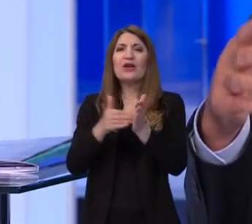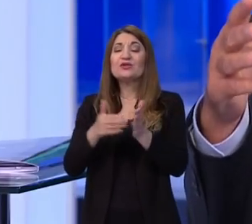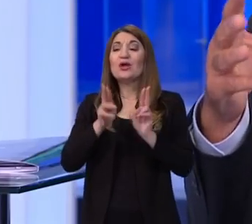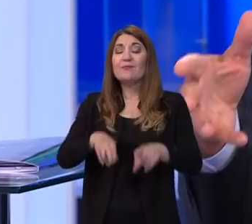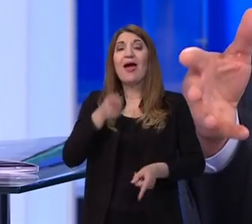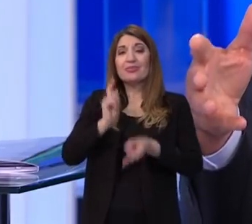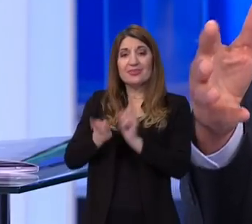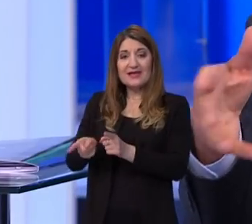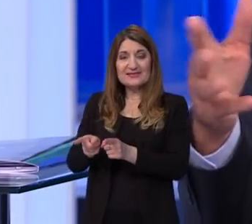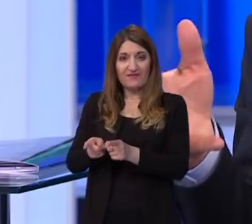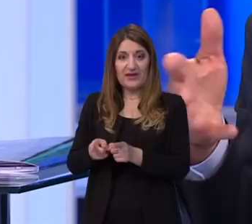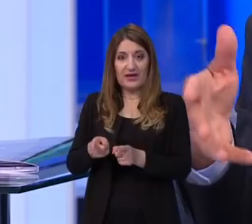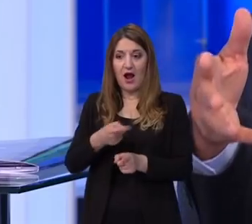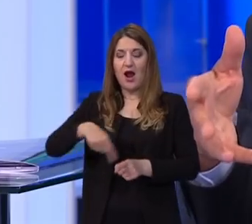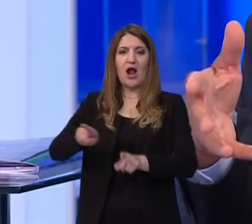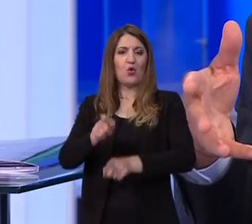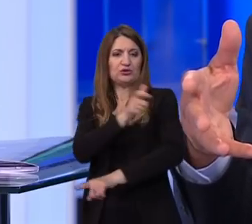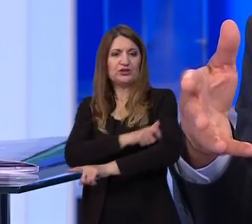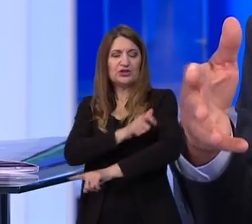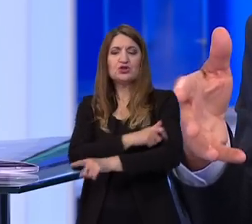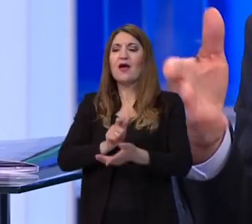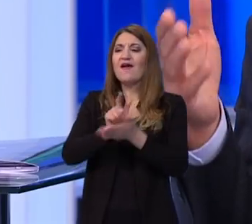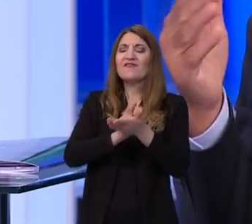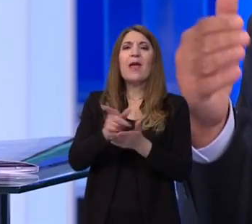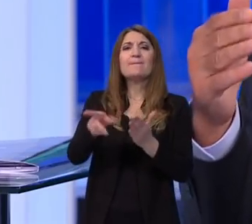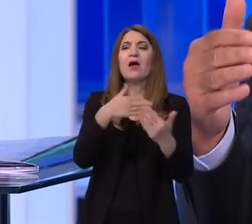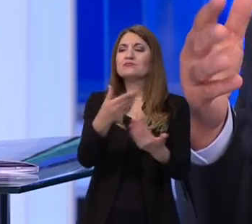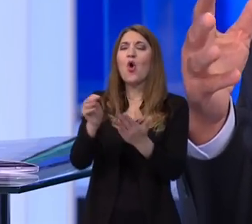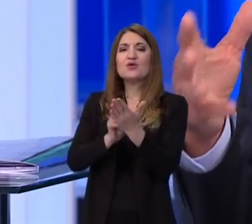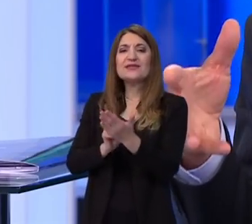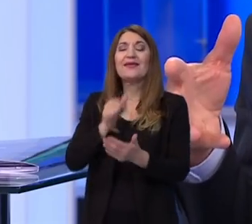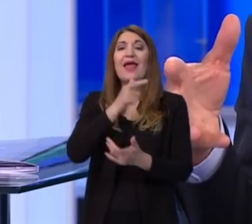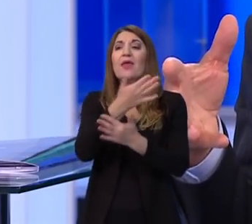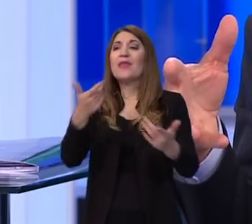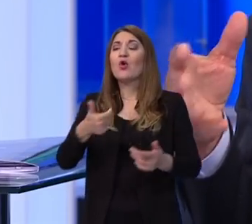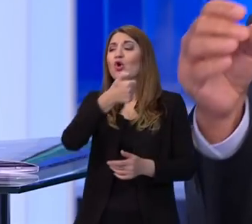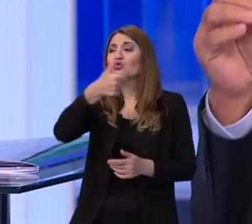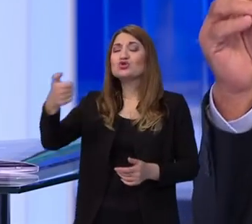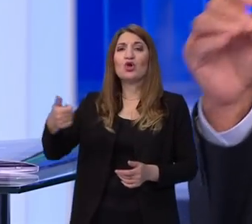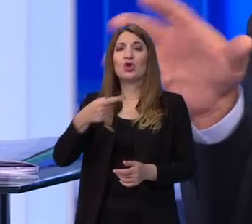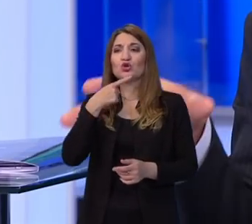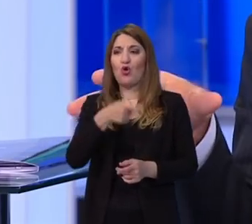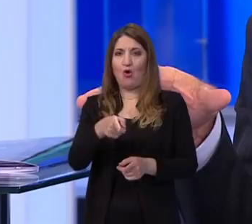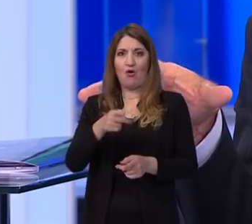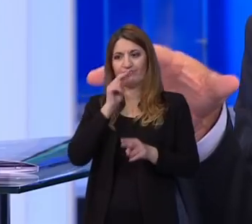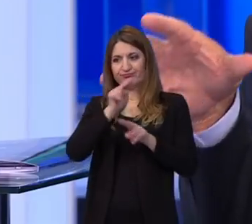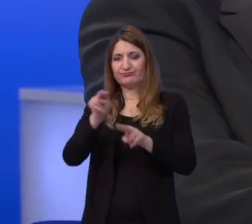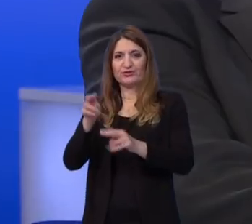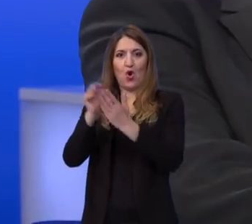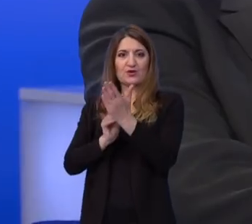nastavnika koji dežuraju prilikom ocjenjivanja i nekoliko stotina ocjenjivača. Međutim, ono što je